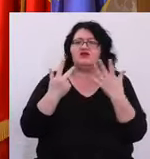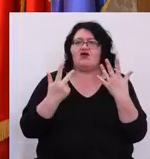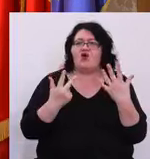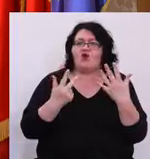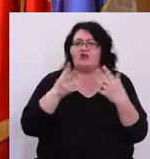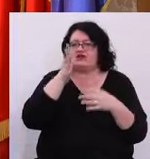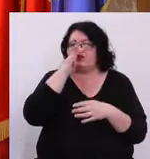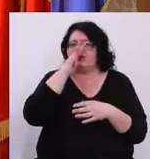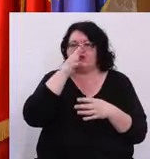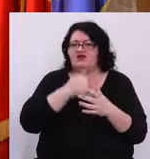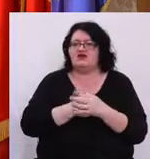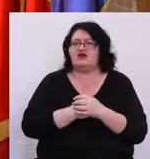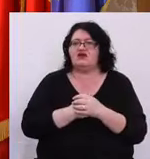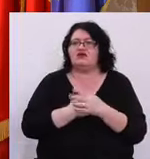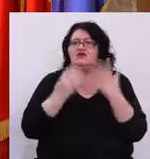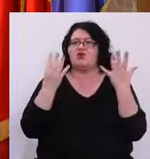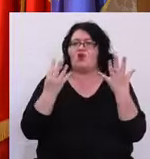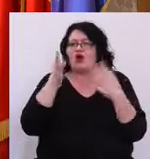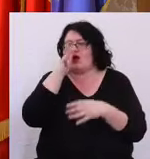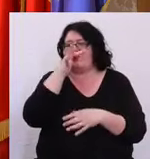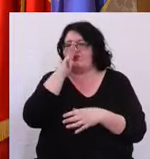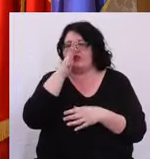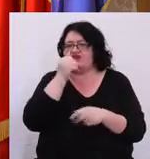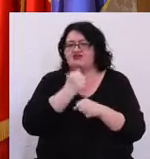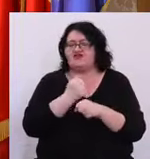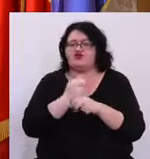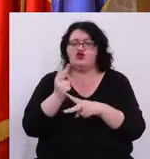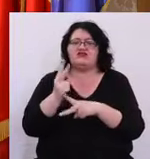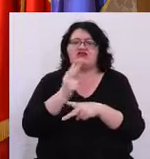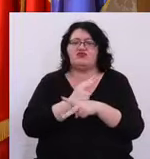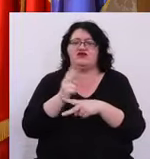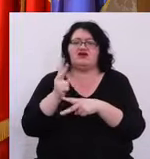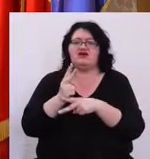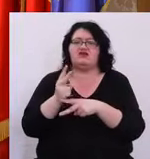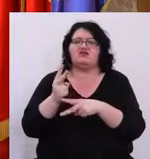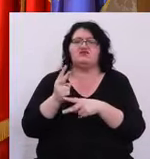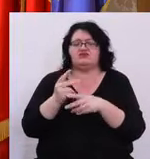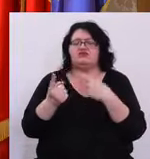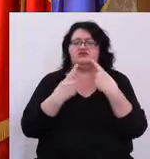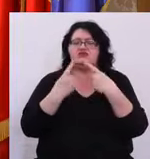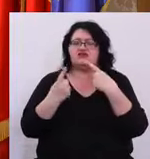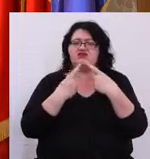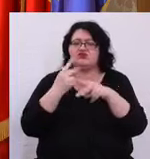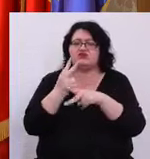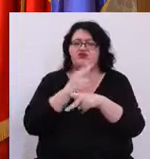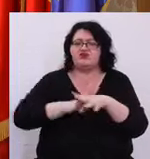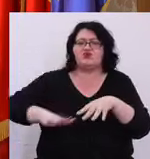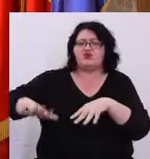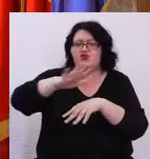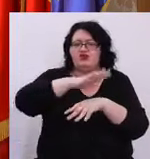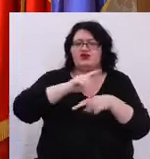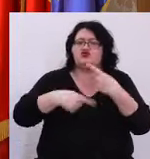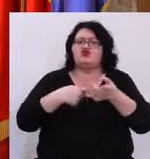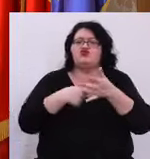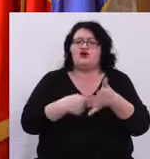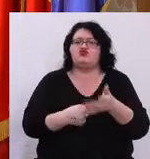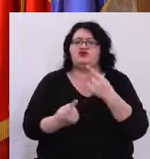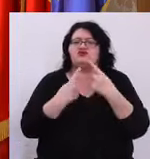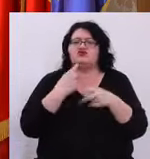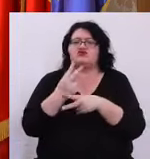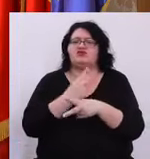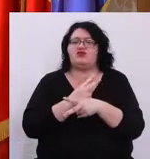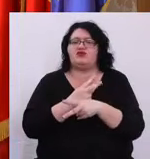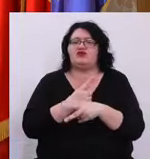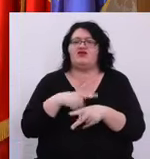aprilie În 9 aprilie va fi o dezbatere publică Și dincolo de această dezbatere publică